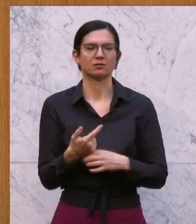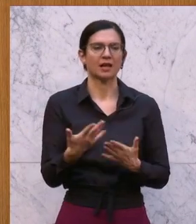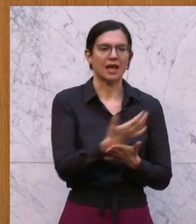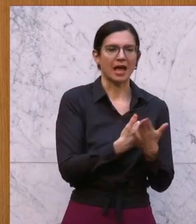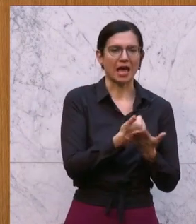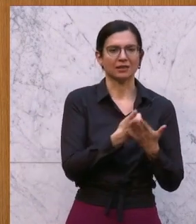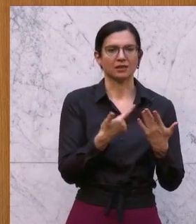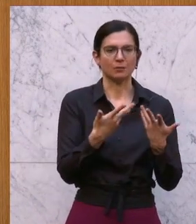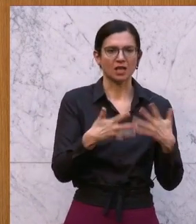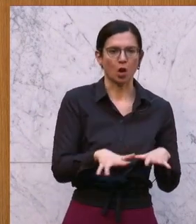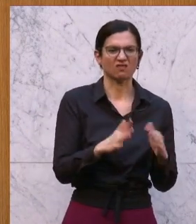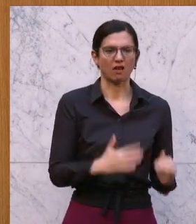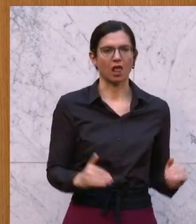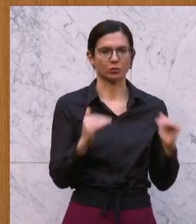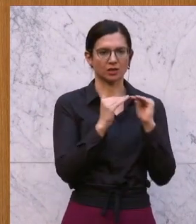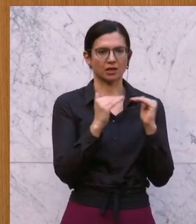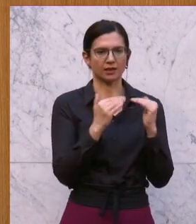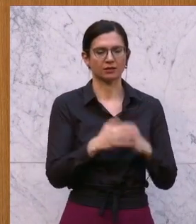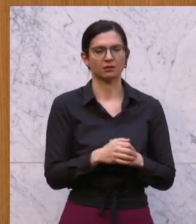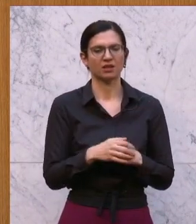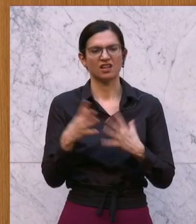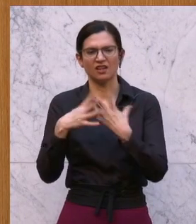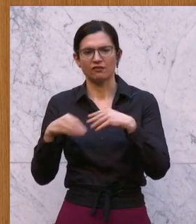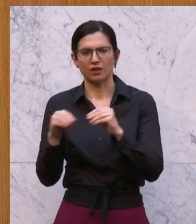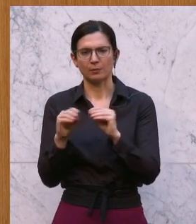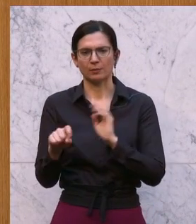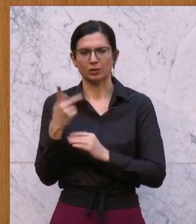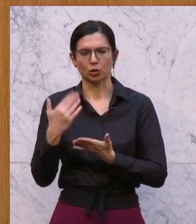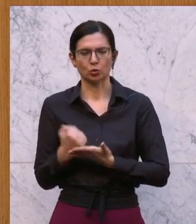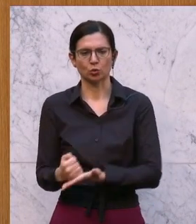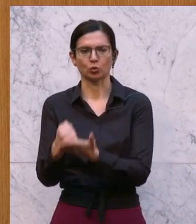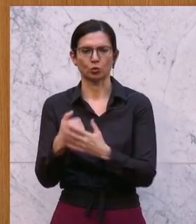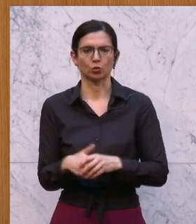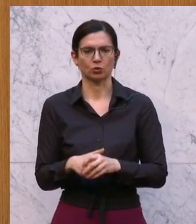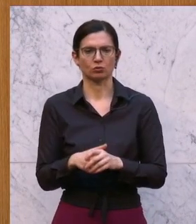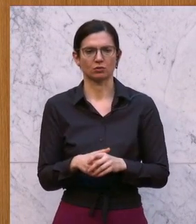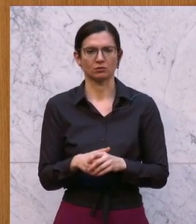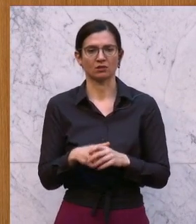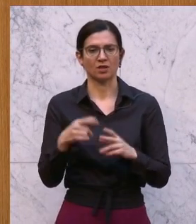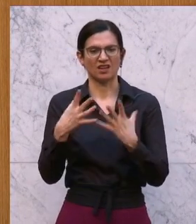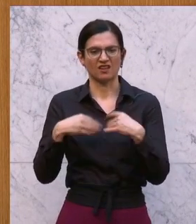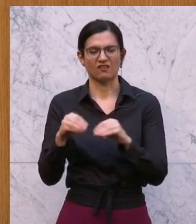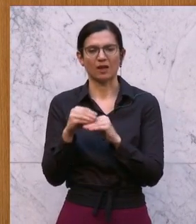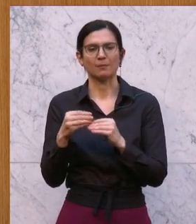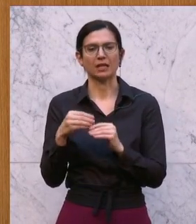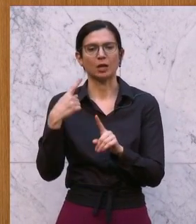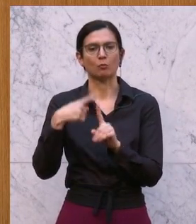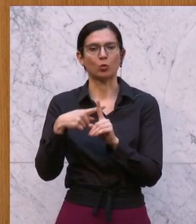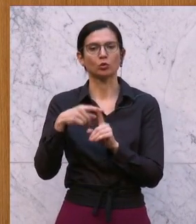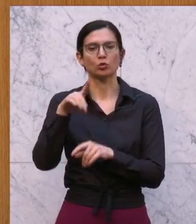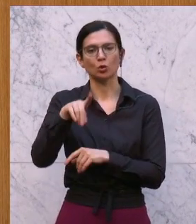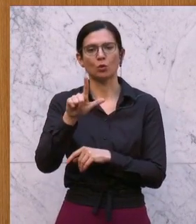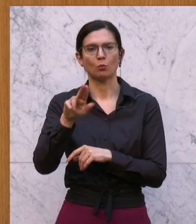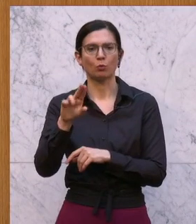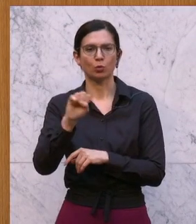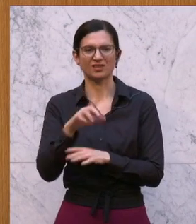Einnahmenausfälle sind zum Teil abgegolten worden. Familien sind besonders unterstützt worden, wenn ich an den Familienbonus plus denke, der auf 2.000